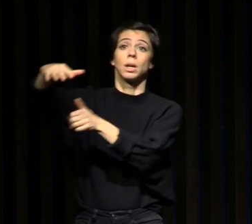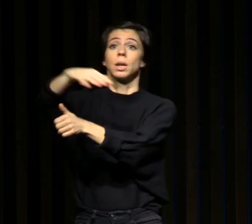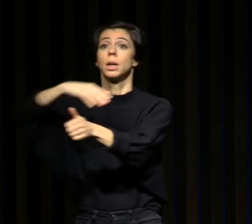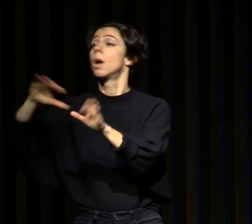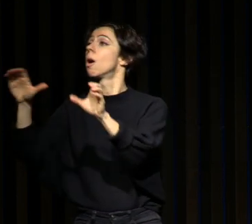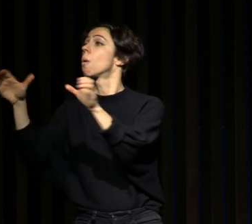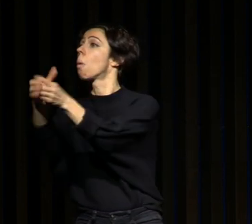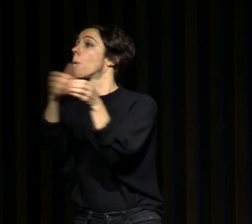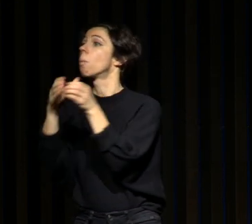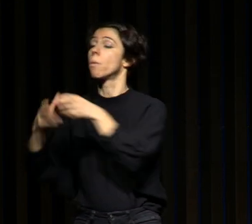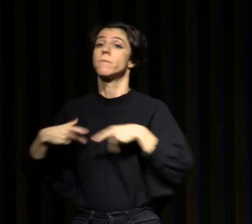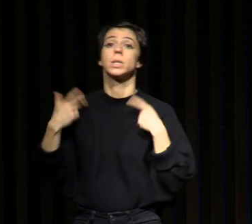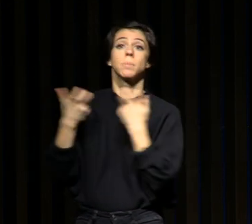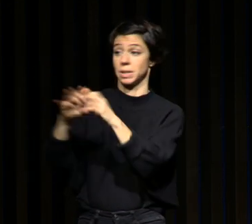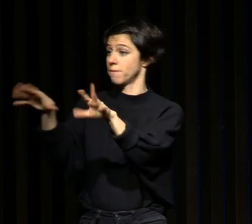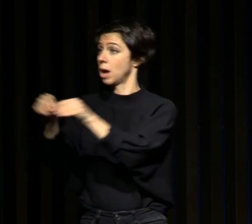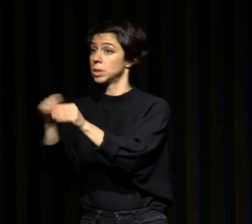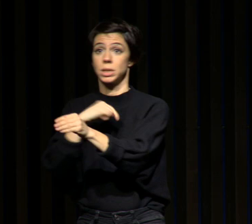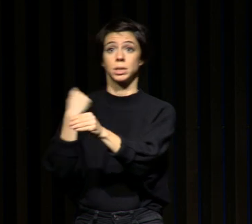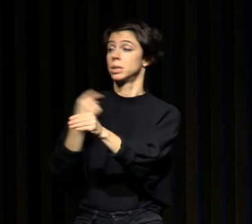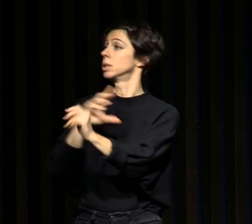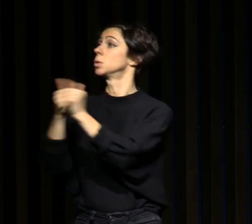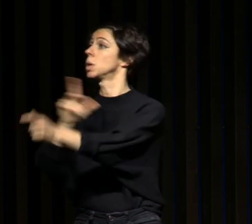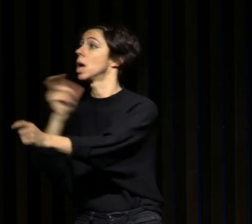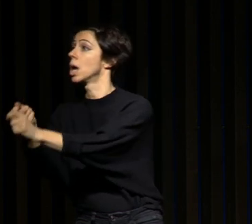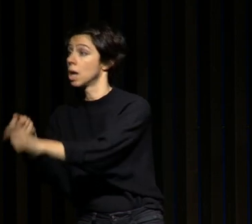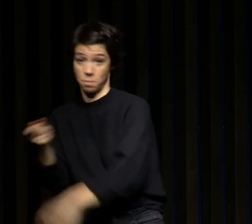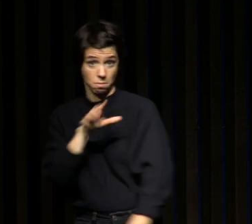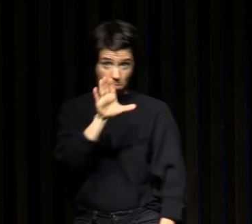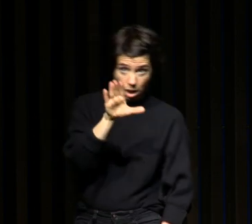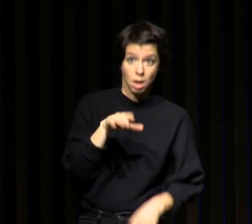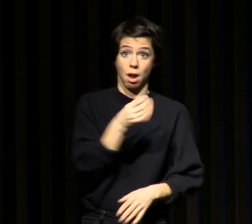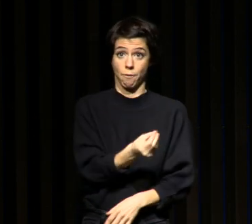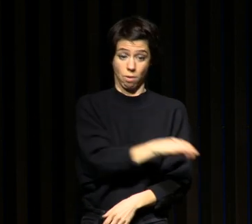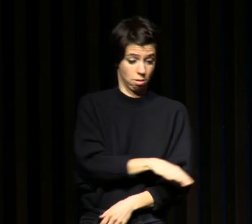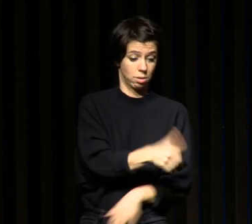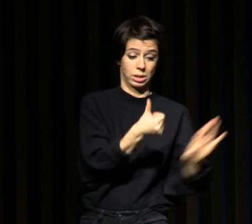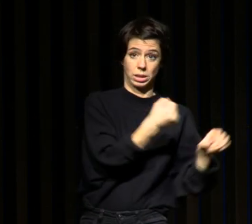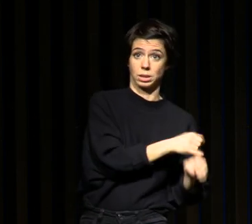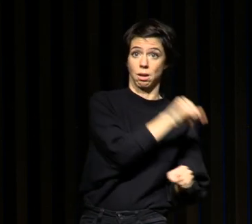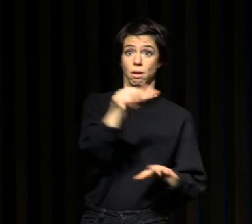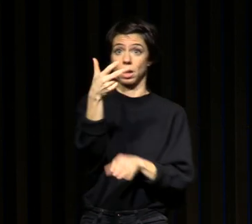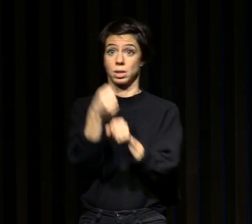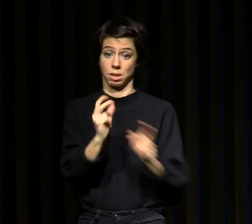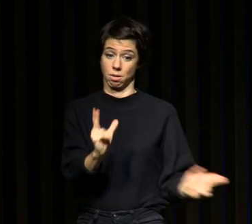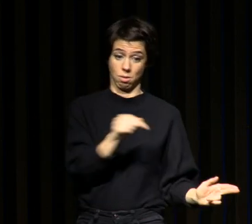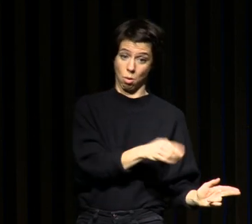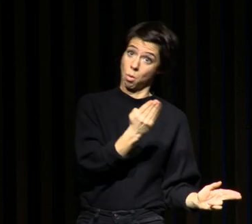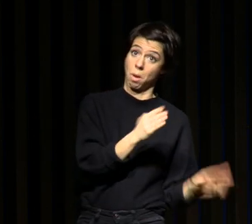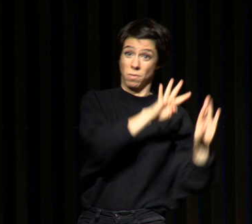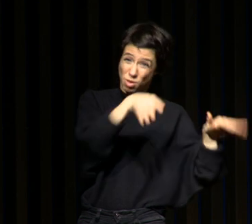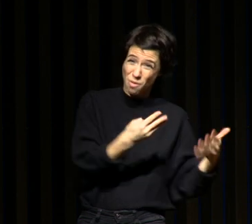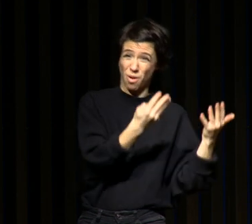groupes de vie, par exemple la famille, on voit qu'entre 6 et 13 ans, les enfants ont besoin de 9 à 11 heures de sommeil,